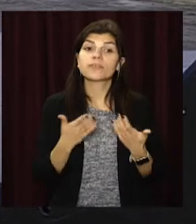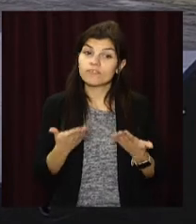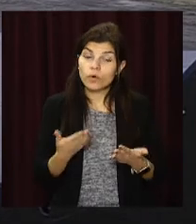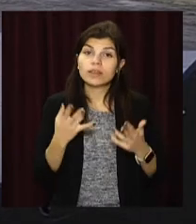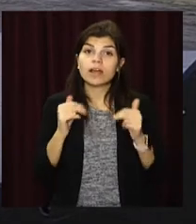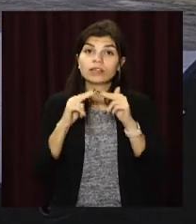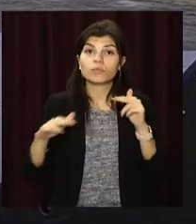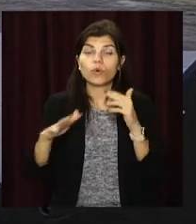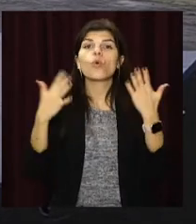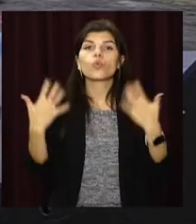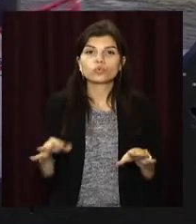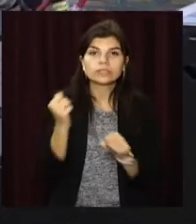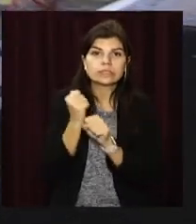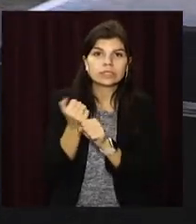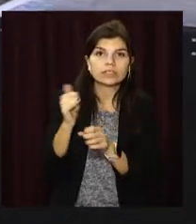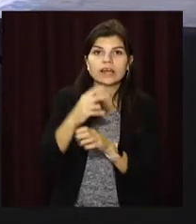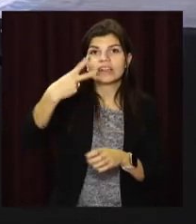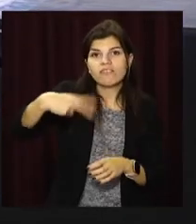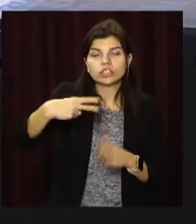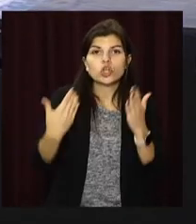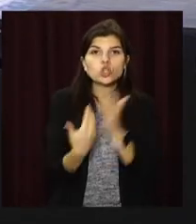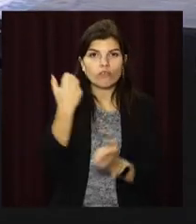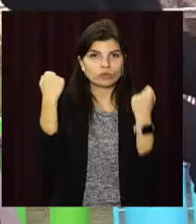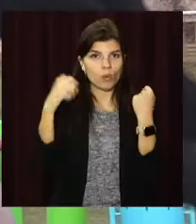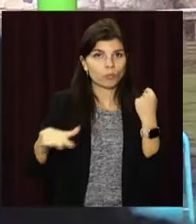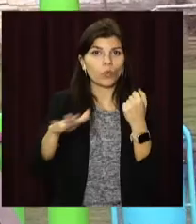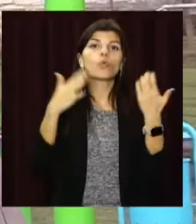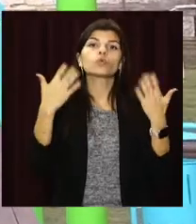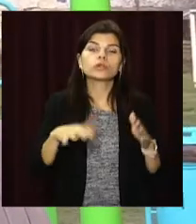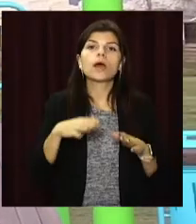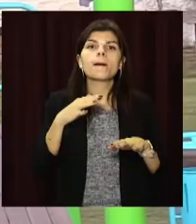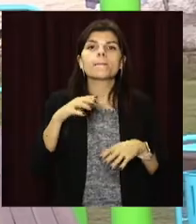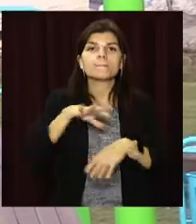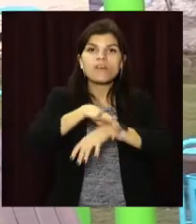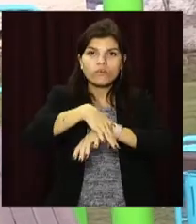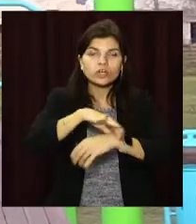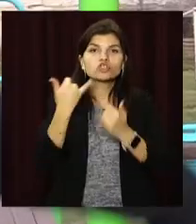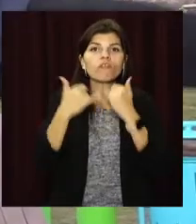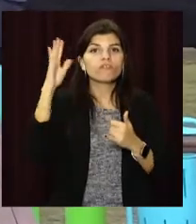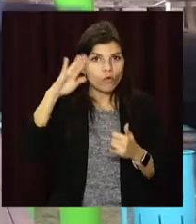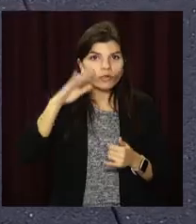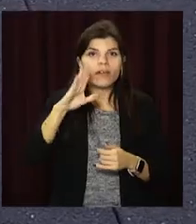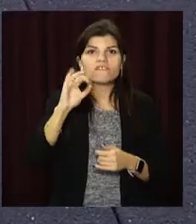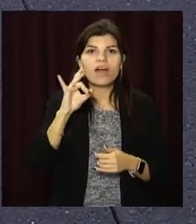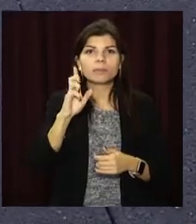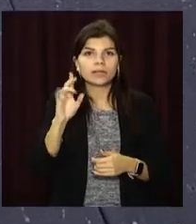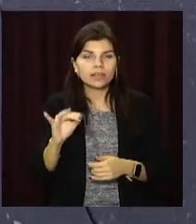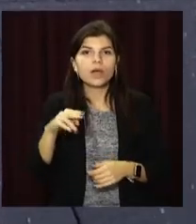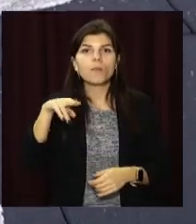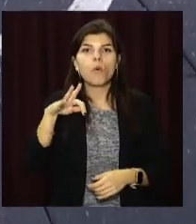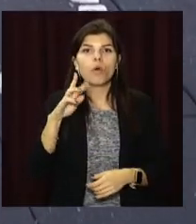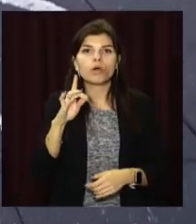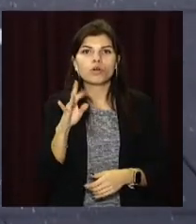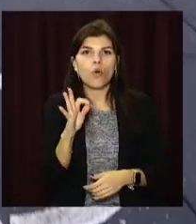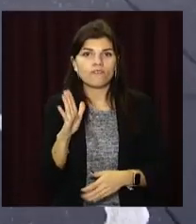Дніпропетровщині вже облаштували 20 нових спортмайданчиків, зокрема у Павлограді, Жовтих водах, Вербках та Покровській